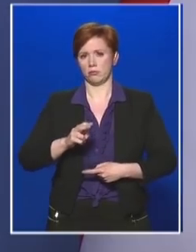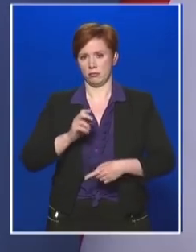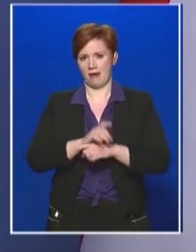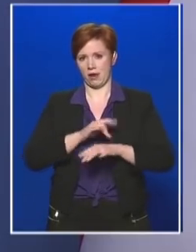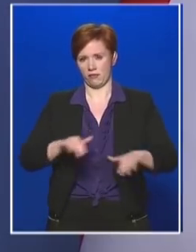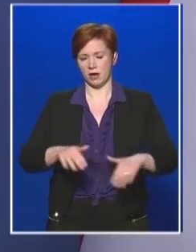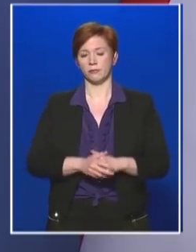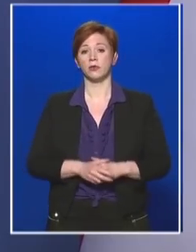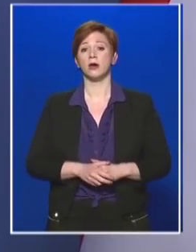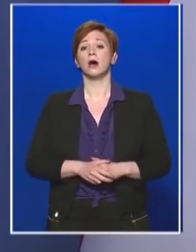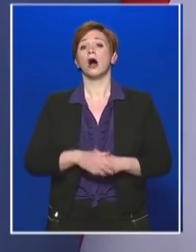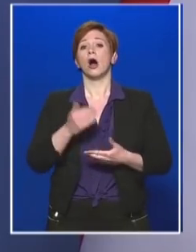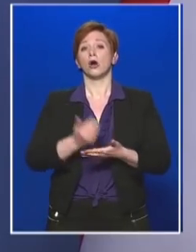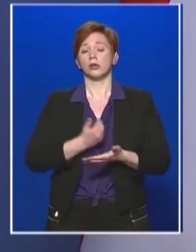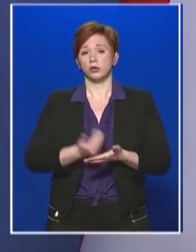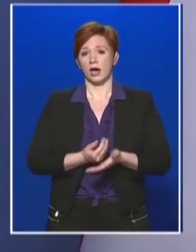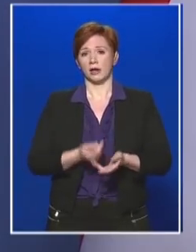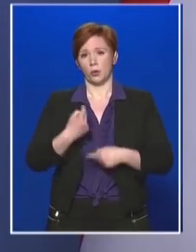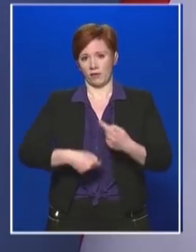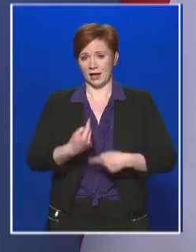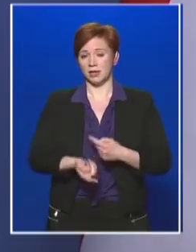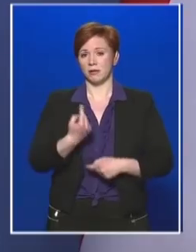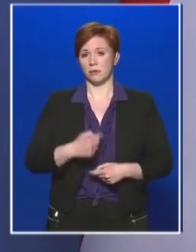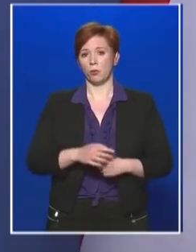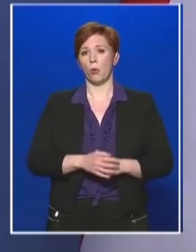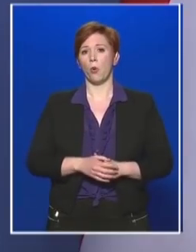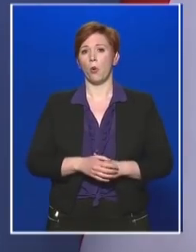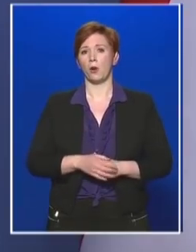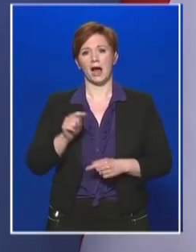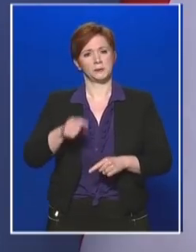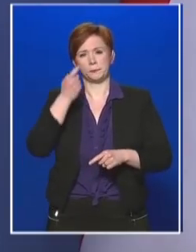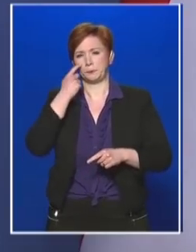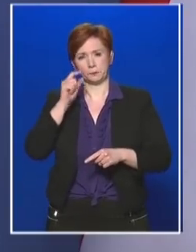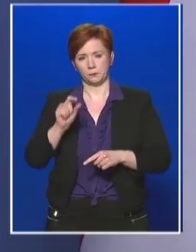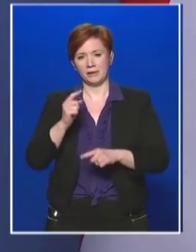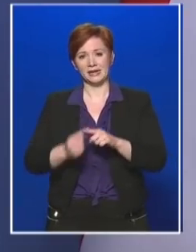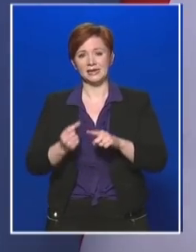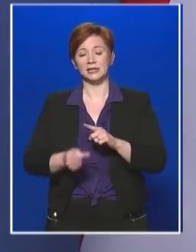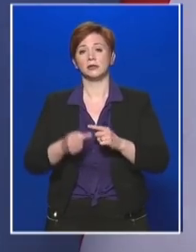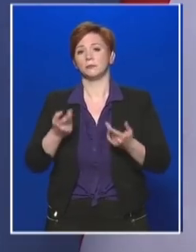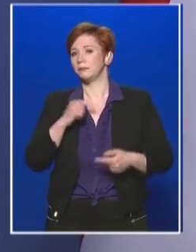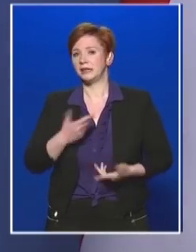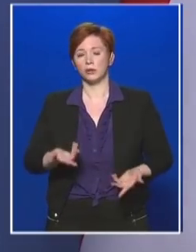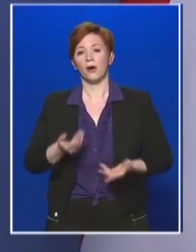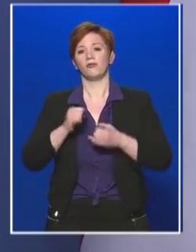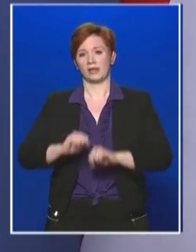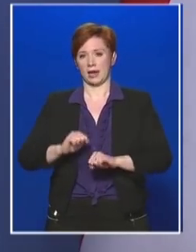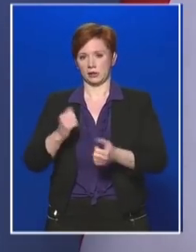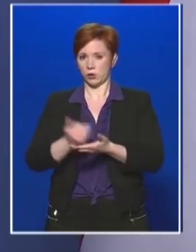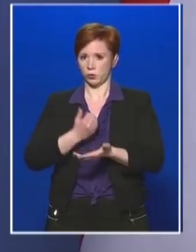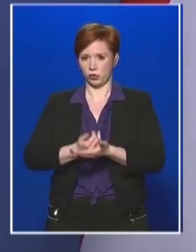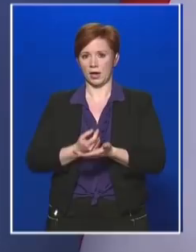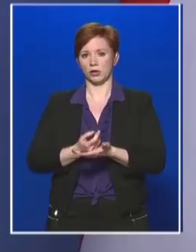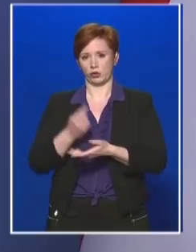gazdasági következmények közül csak az első és egyébként a kisebb, hogy a védekezéshez szükséges forrásokat biztosítani kell.